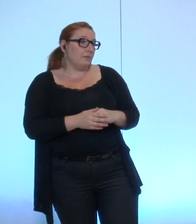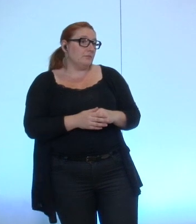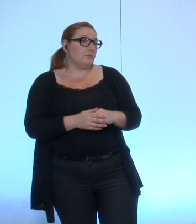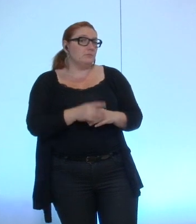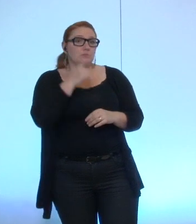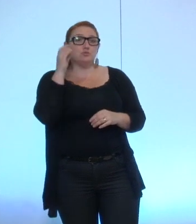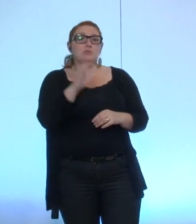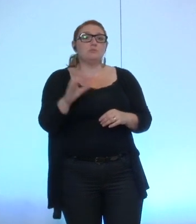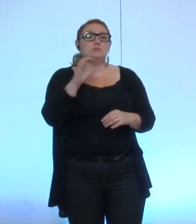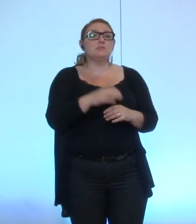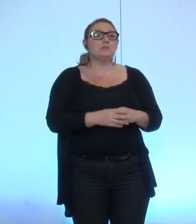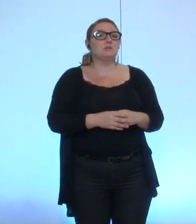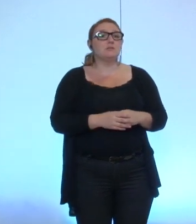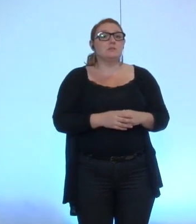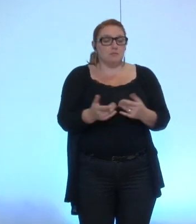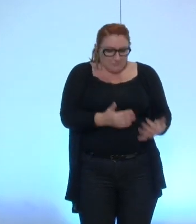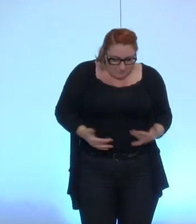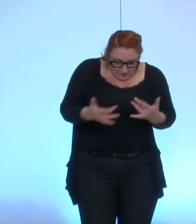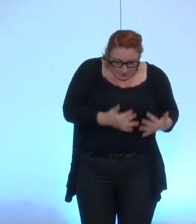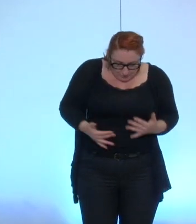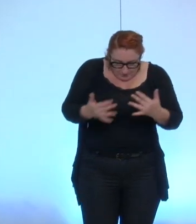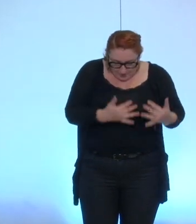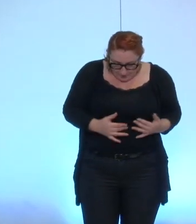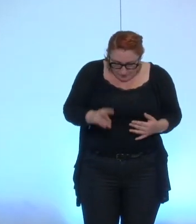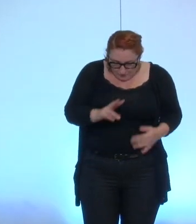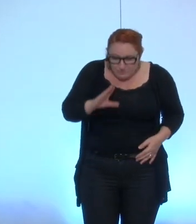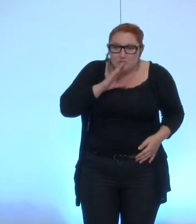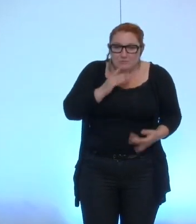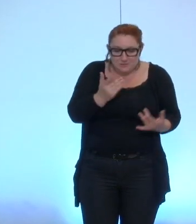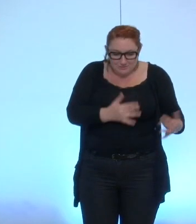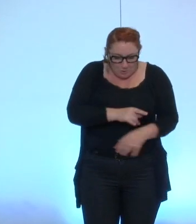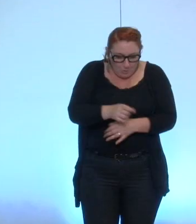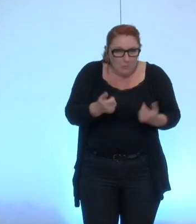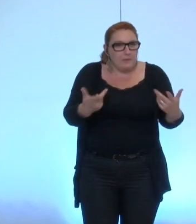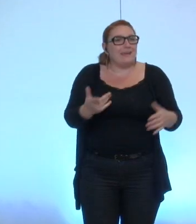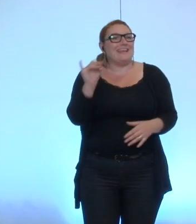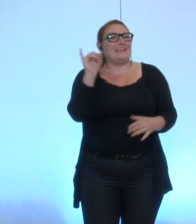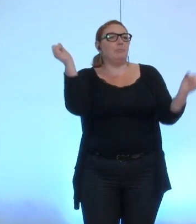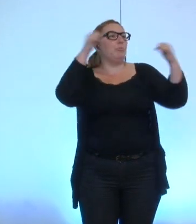de chamus qui est en train de calculer grosso modo c'est vendredi midi qui est pour